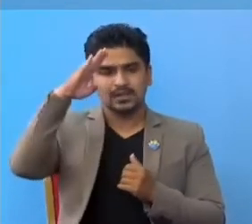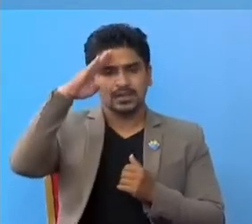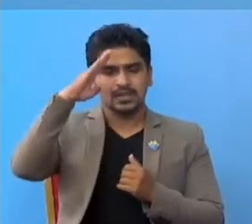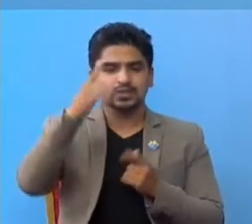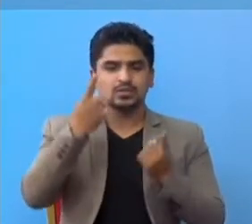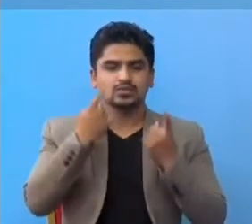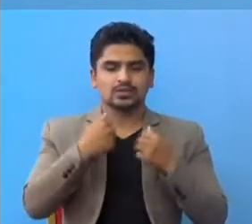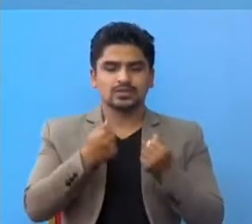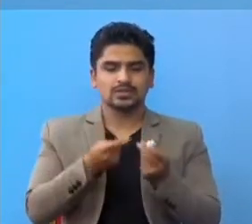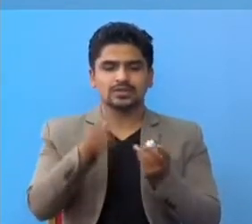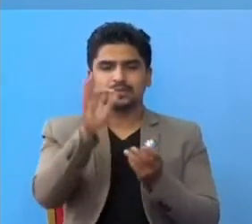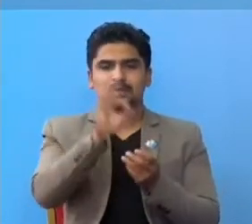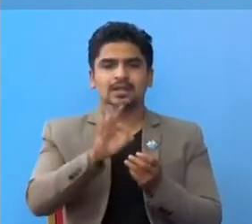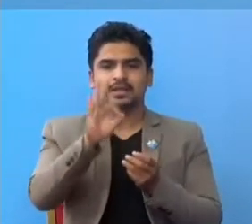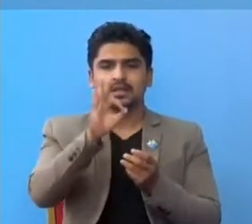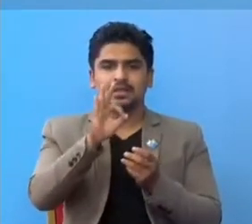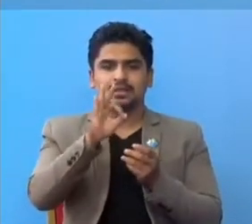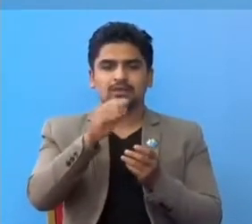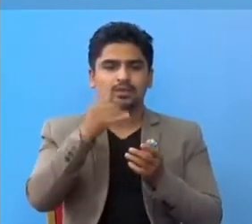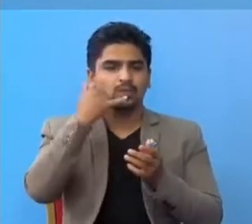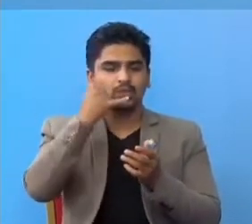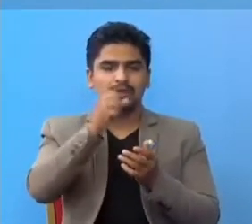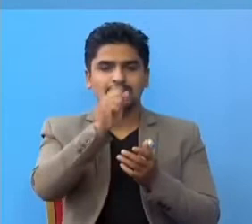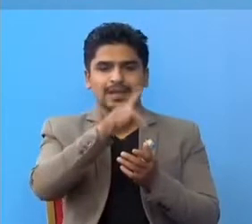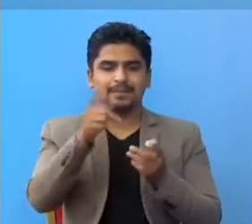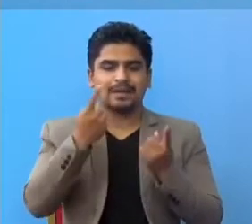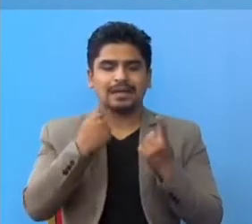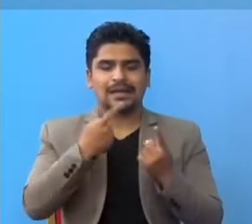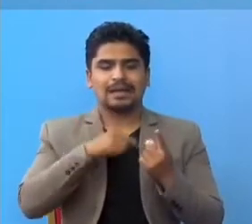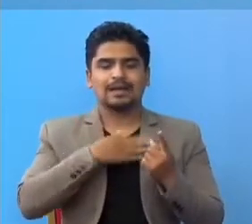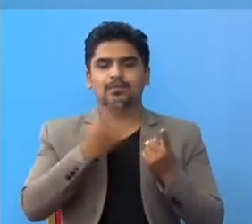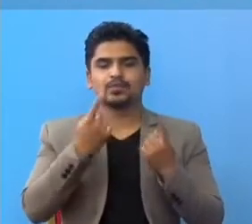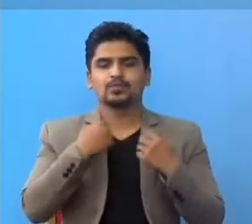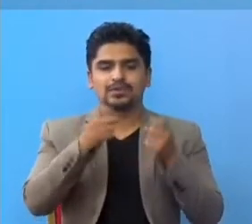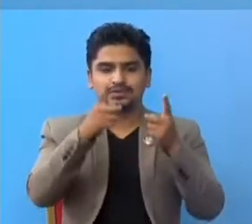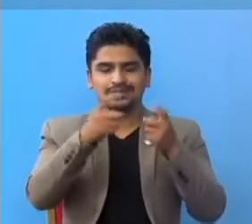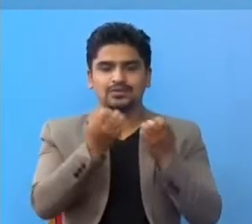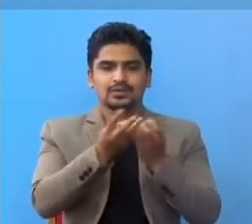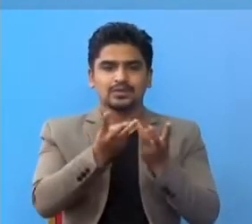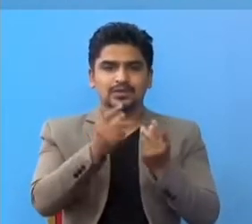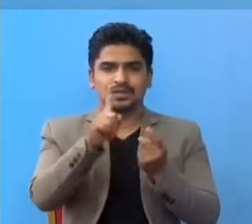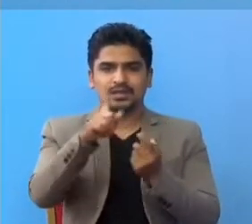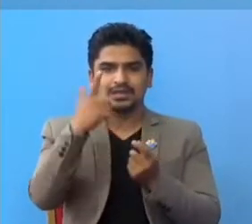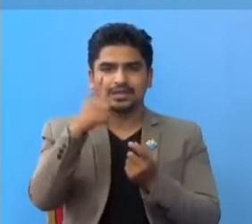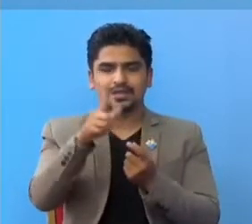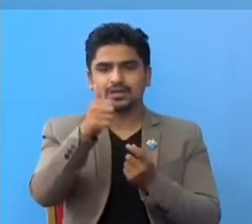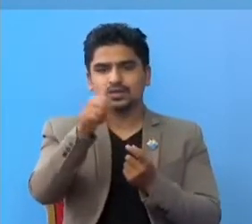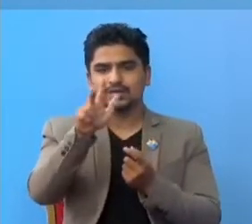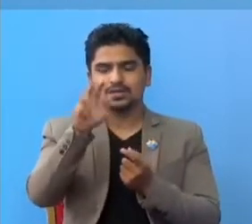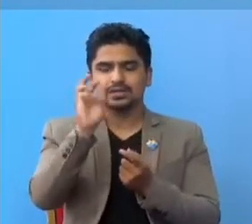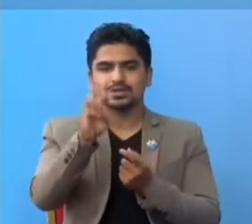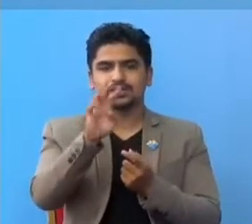स्वास्थ तशा जन संक्या मंत्रा लेको मोबाइल एप्स हामरो स्वास्थ डाउनलूड गरने को संक्या एक लाख श